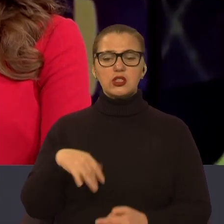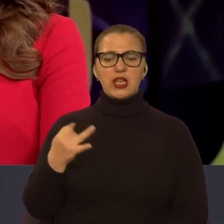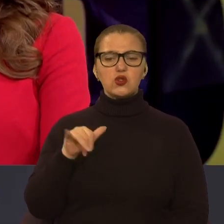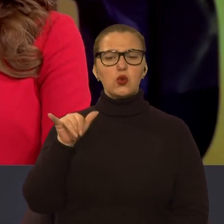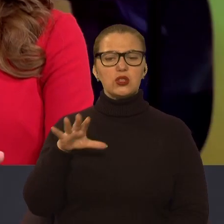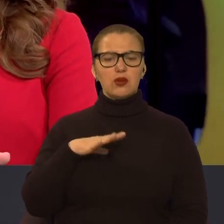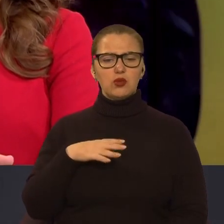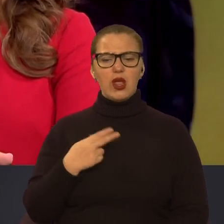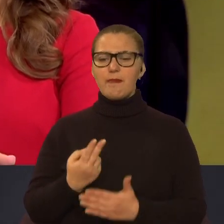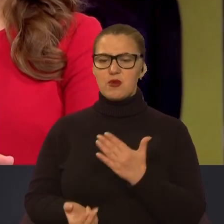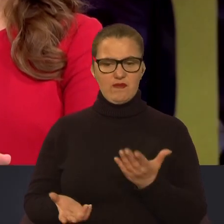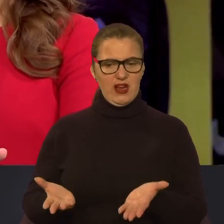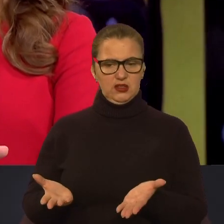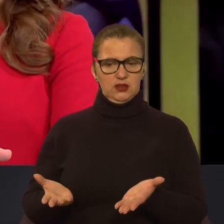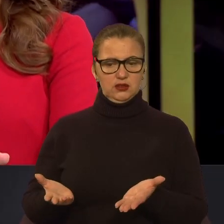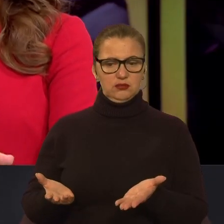в них була провальна.